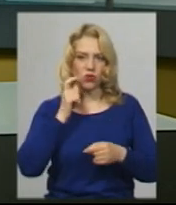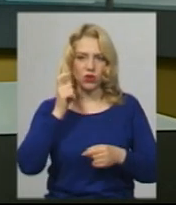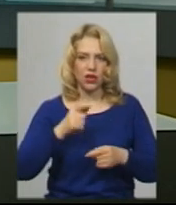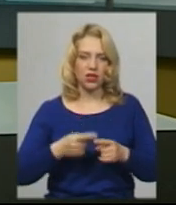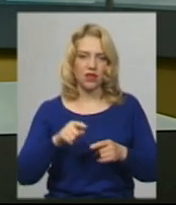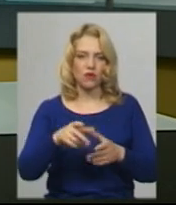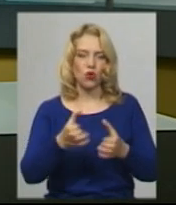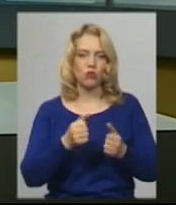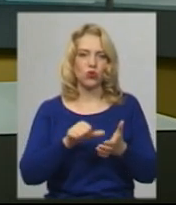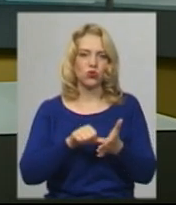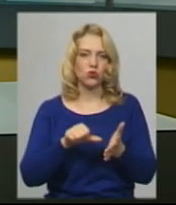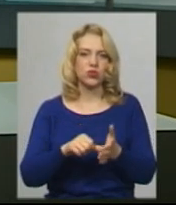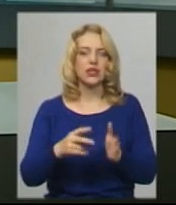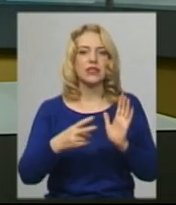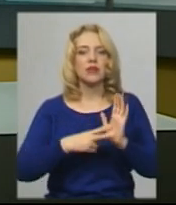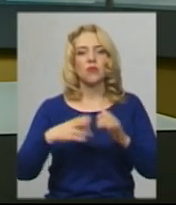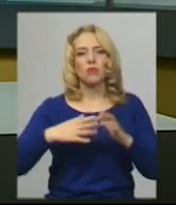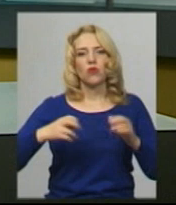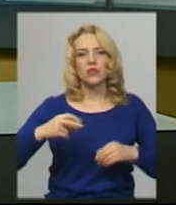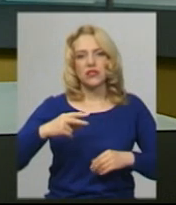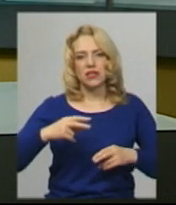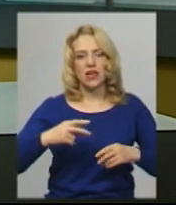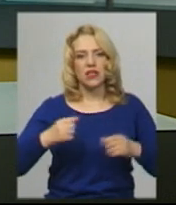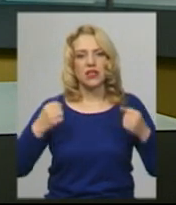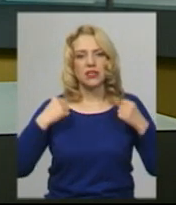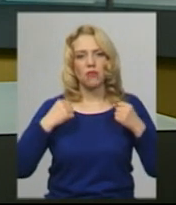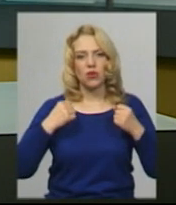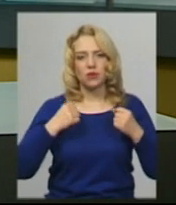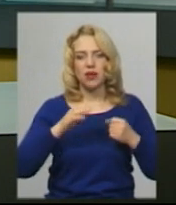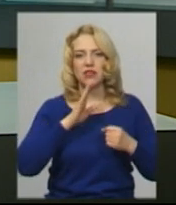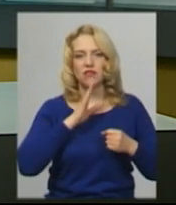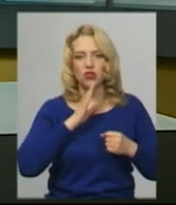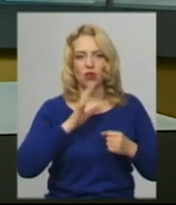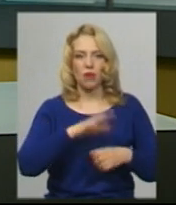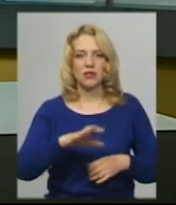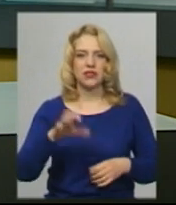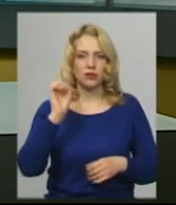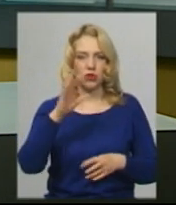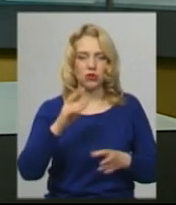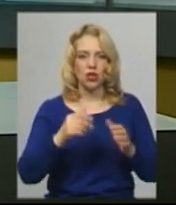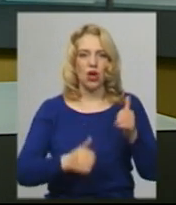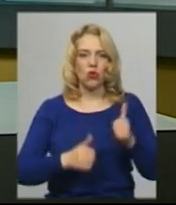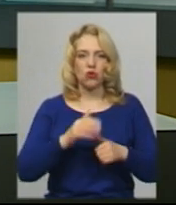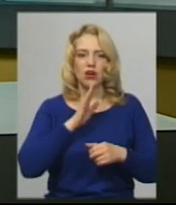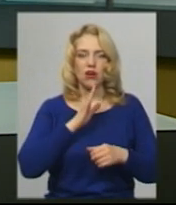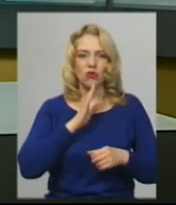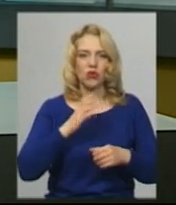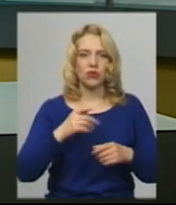ньому беруть участь сім професійних спортсменок-баскетболісток. Конкурсні фото хмельничанки, які